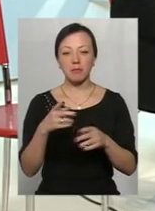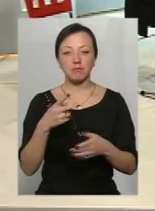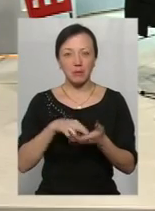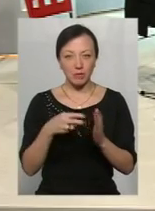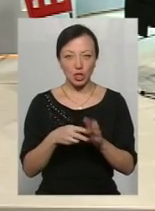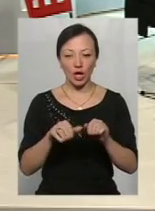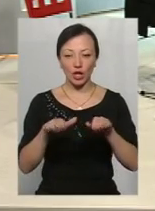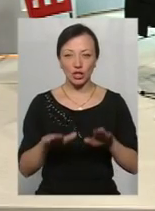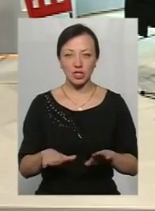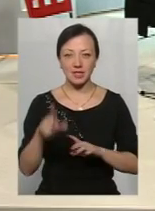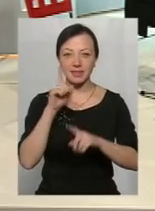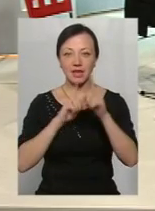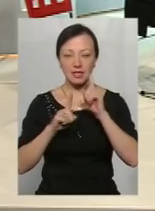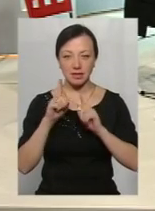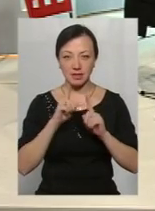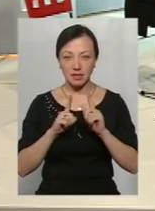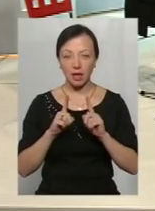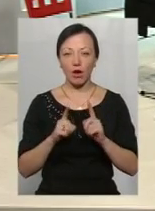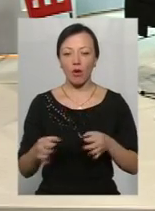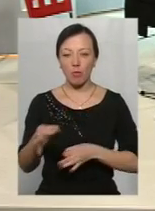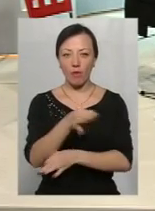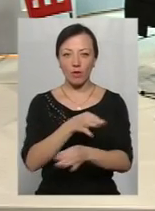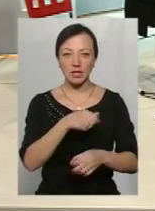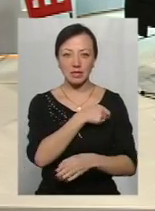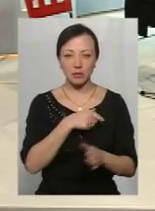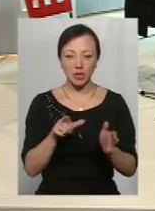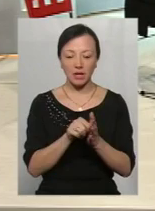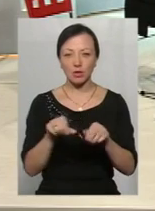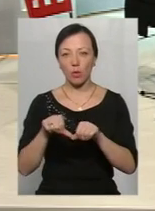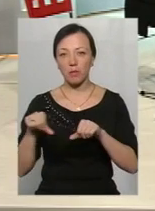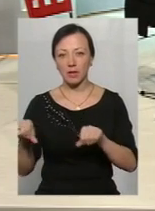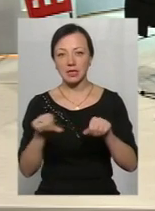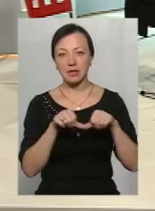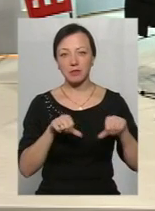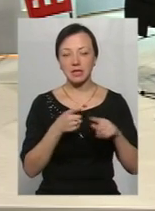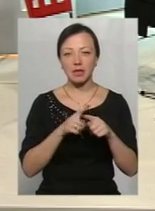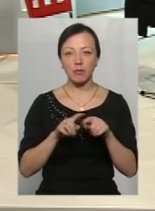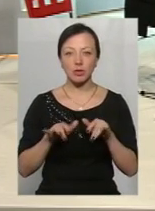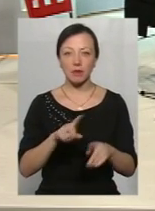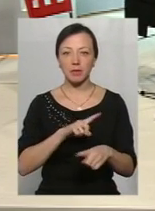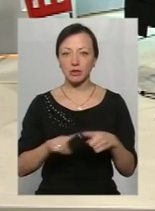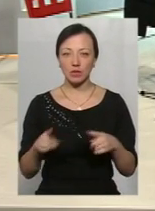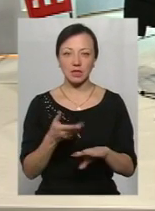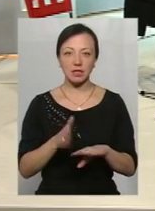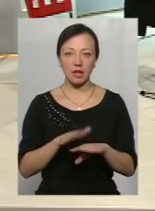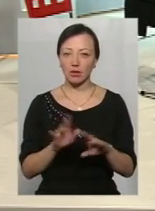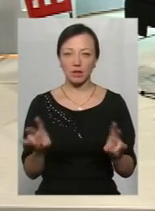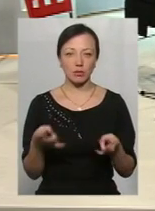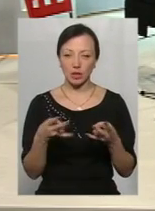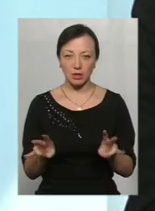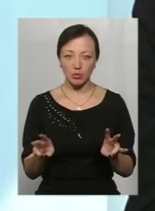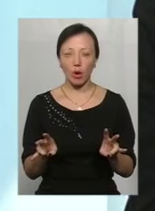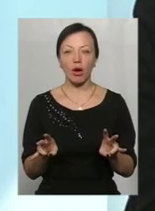і цей процес передбачає обговорення з депутатським корпусом, з комісіями, то цей процес прискорити складно і не потрібно.